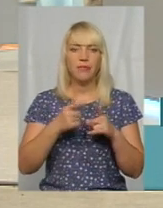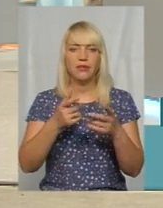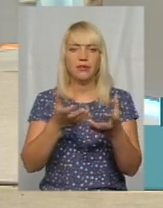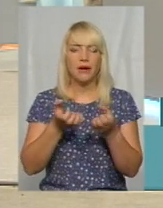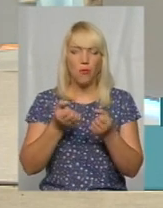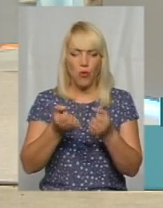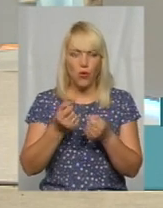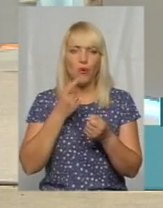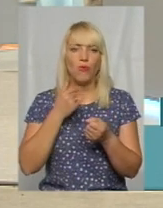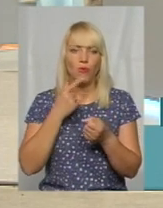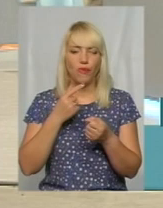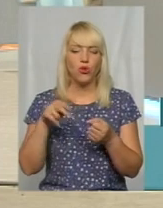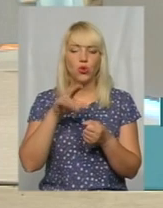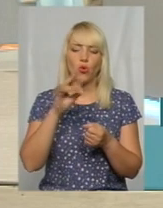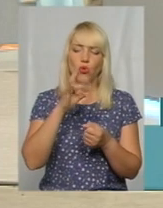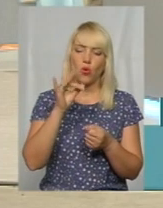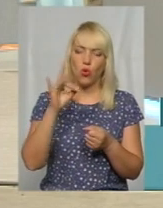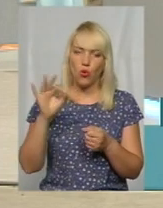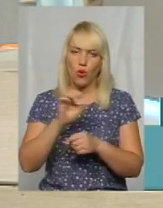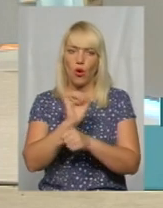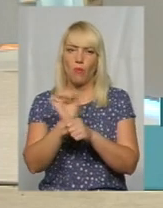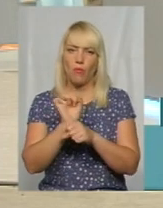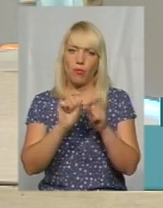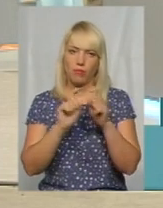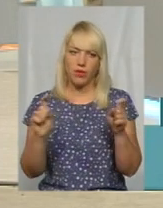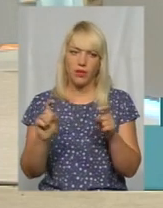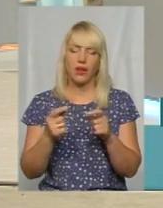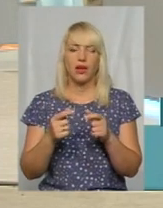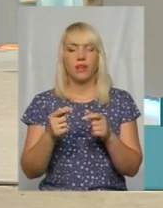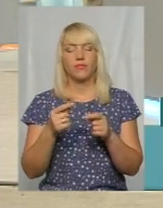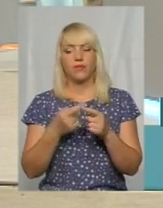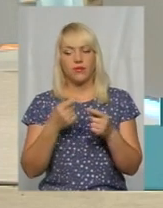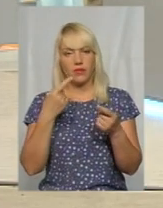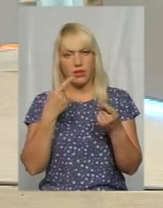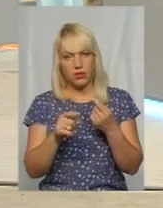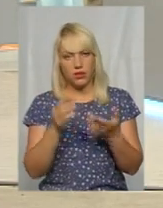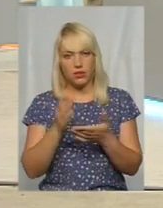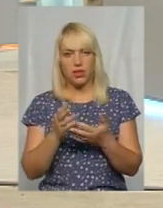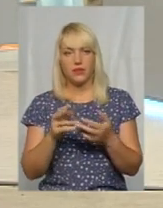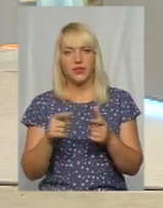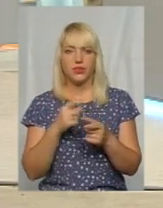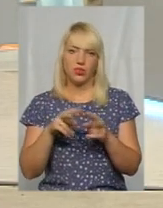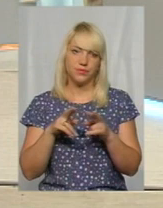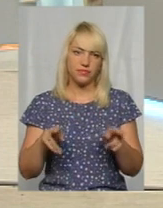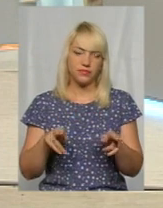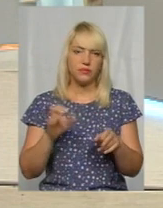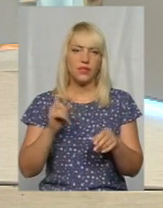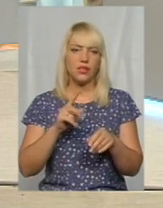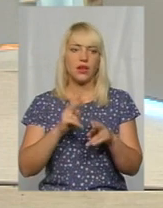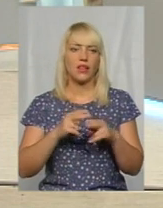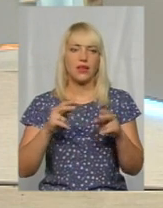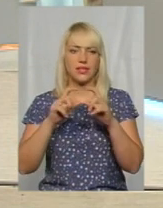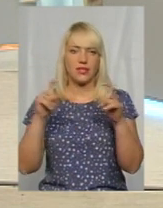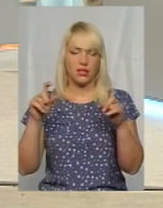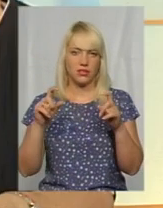донору мобілі і у відділенні суттєво відрізняється? Ні, він подібний. нас на станції, тільки на життя в